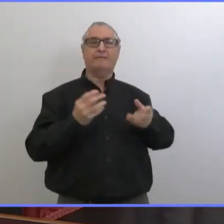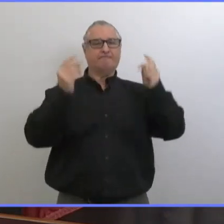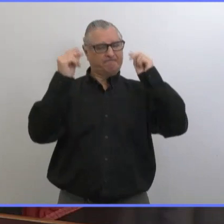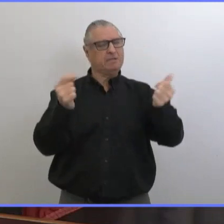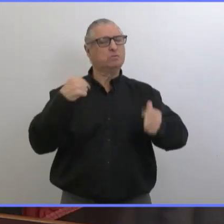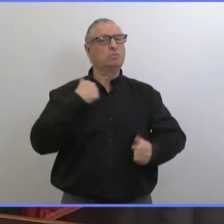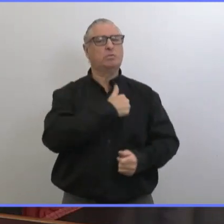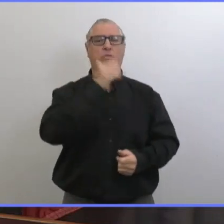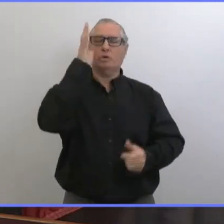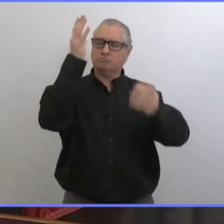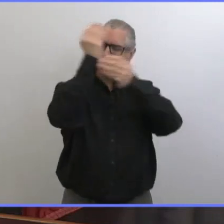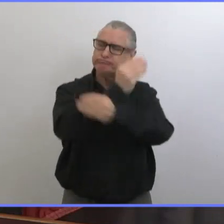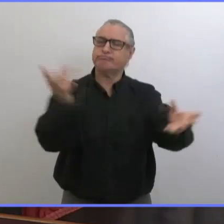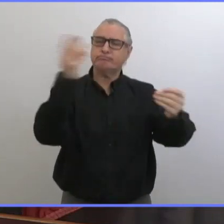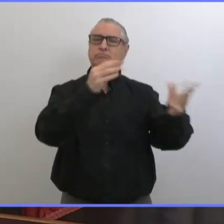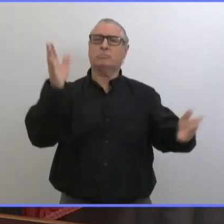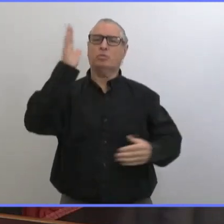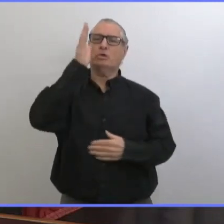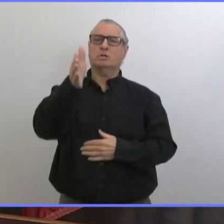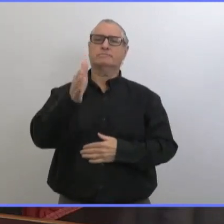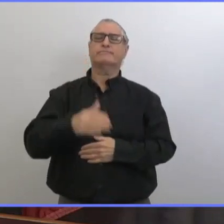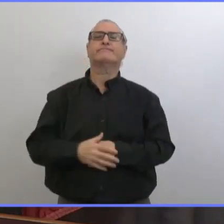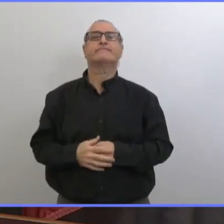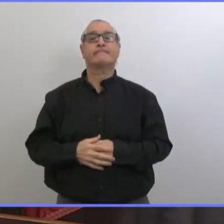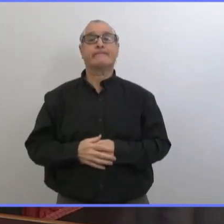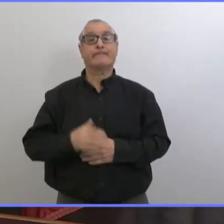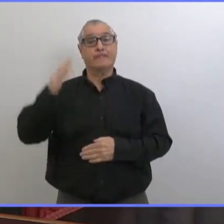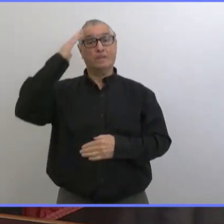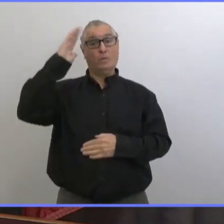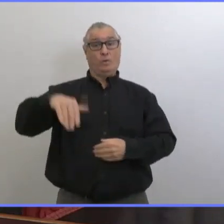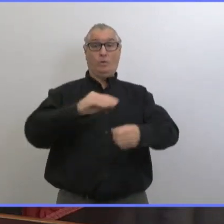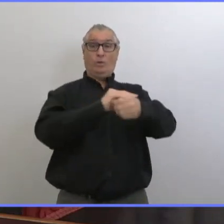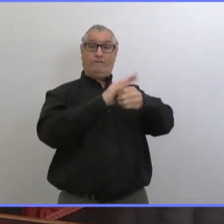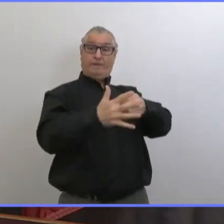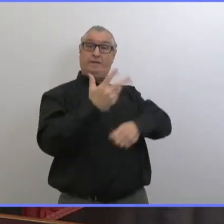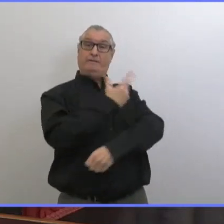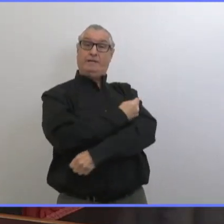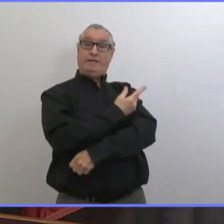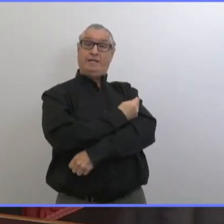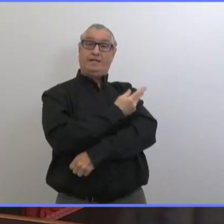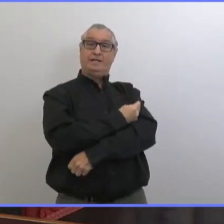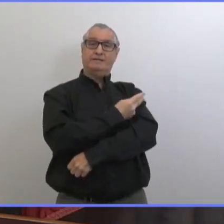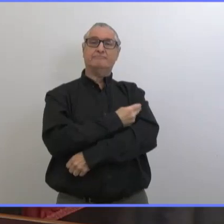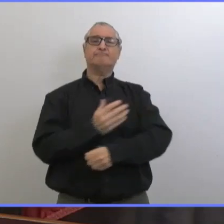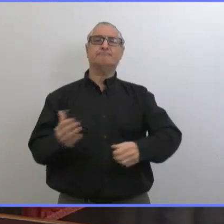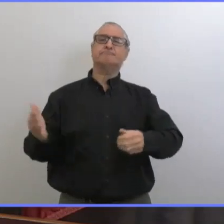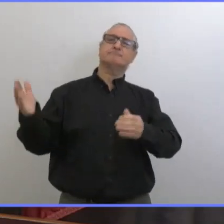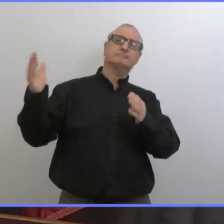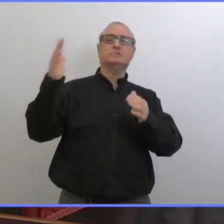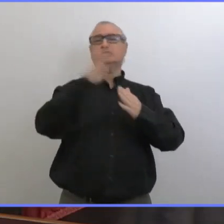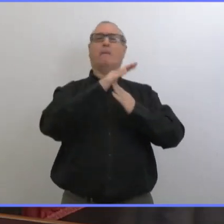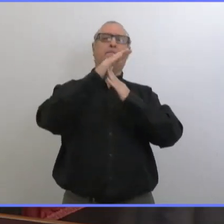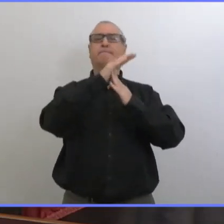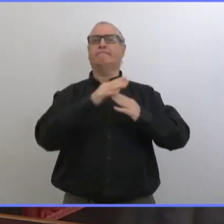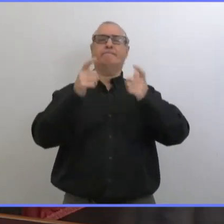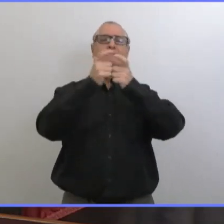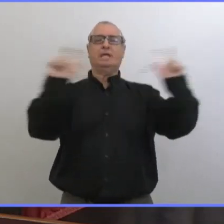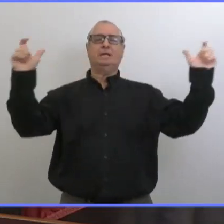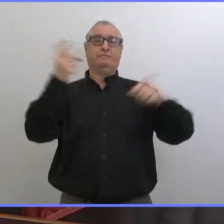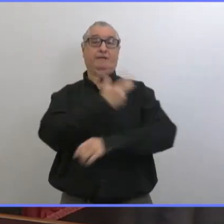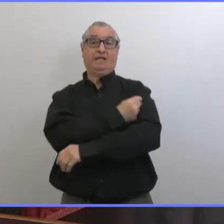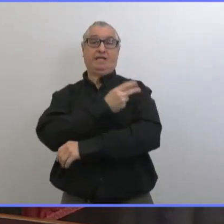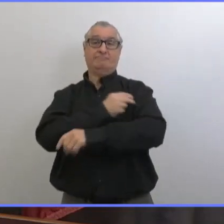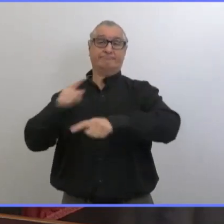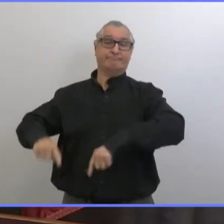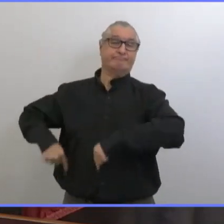pouvez comprendre, c'est la plus grande campagne de vaccination de l'histoire, pas seulement de l'histoire du Manitoba, mais du